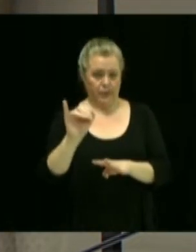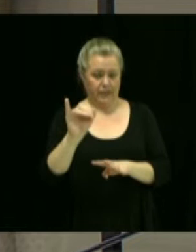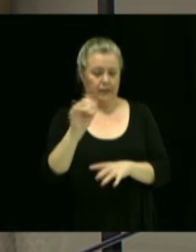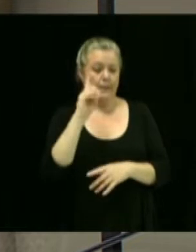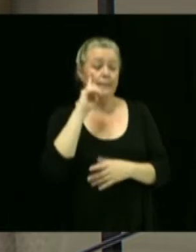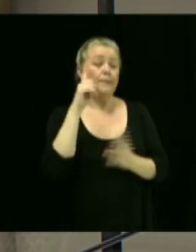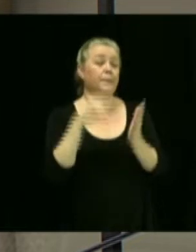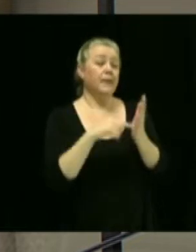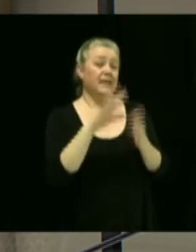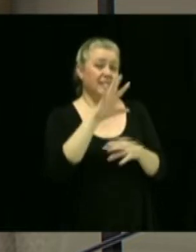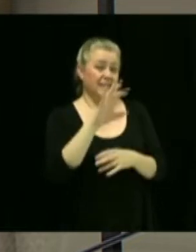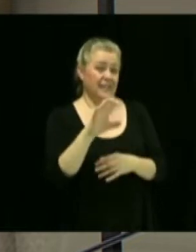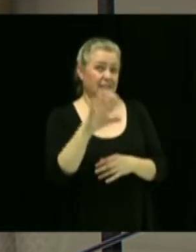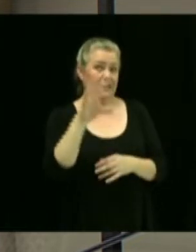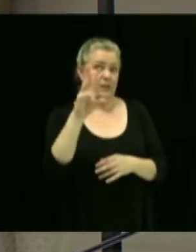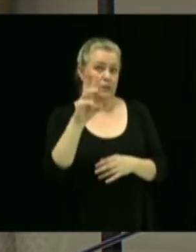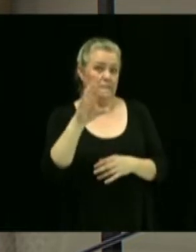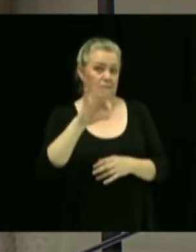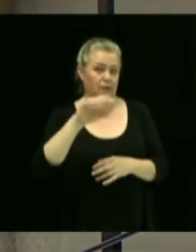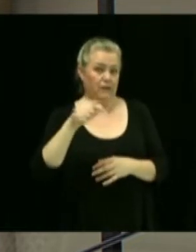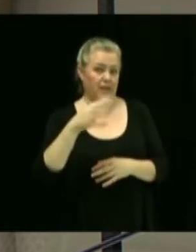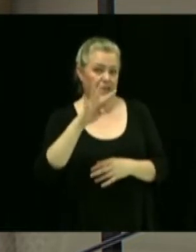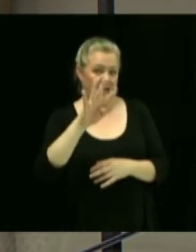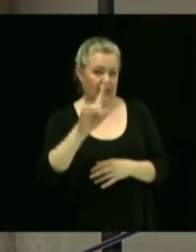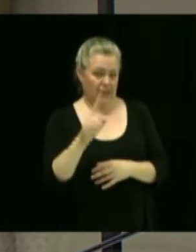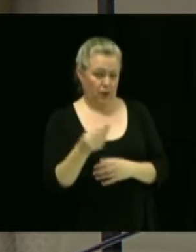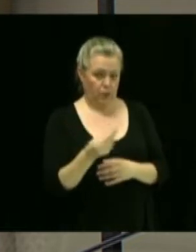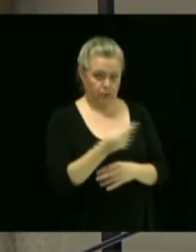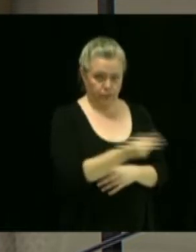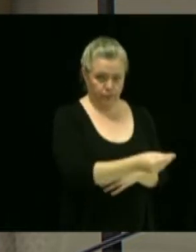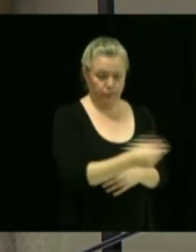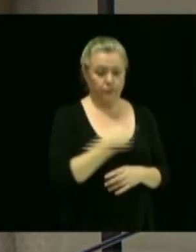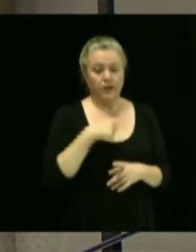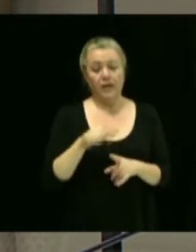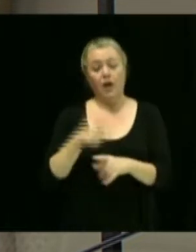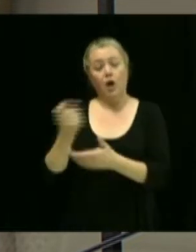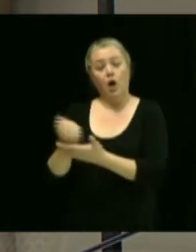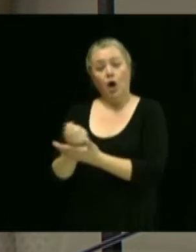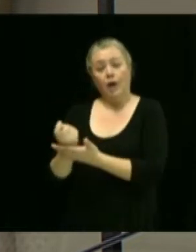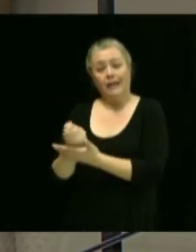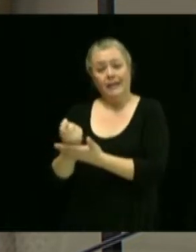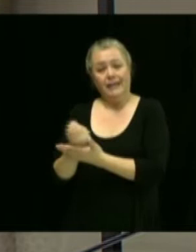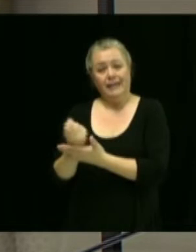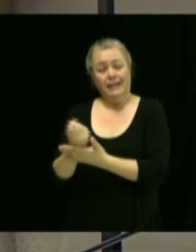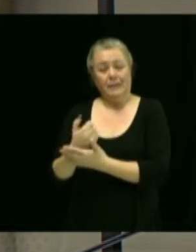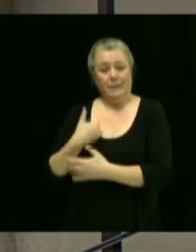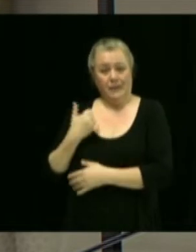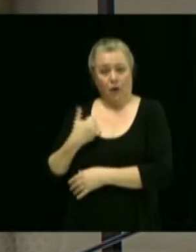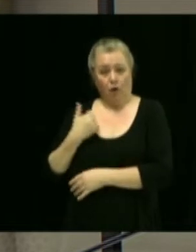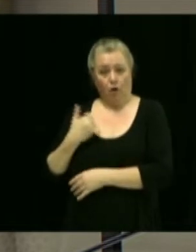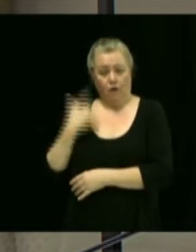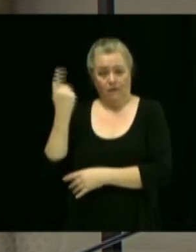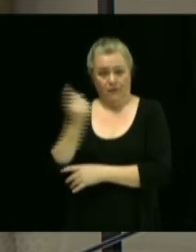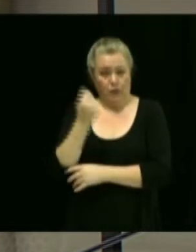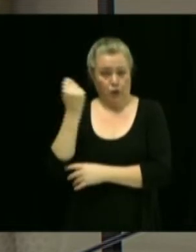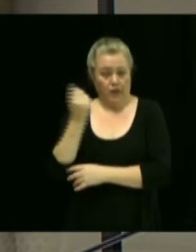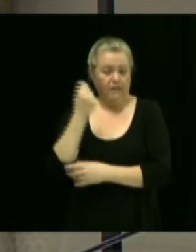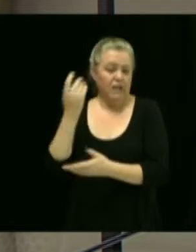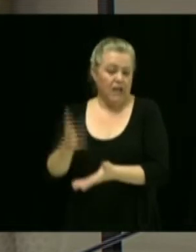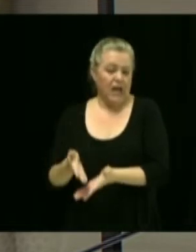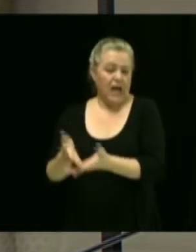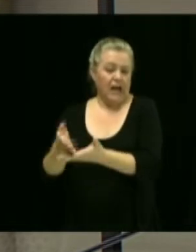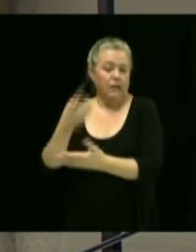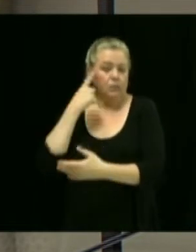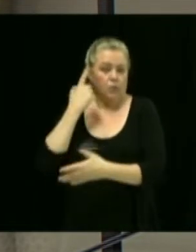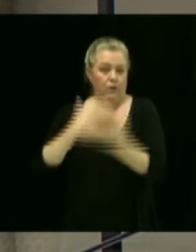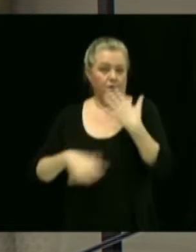569 et 41, ainsi qu'au Hockey mineur Victoriaville, l'aide spécifique pour l'achat de nouveaux uniformes pour un